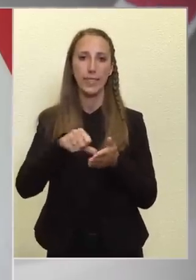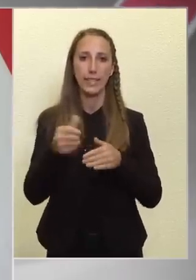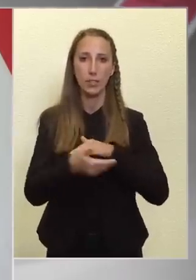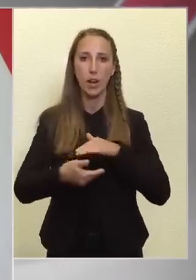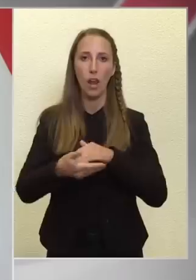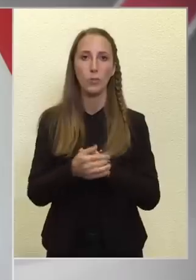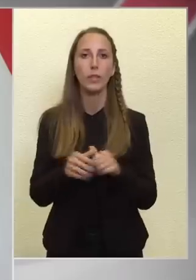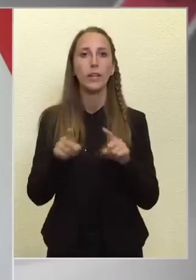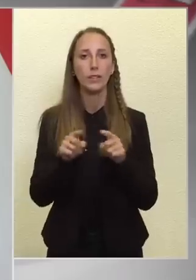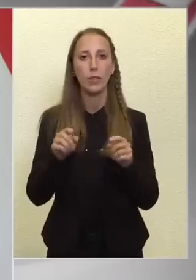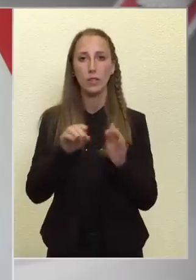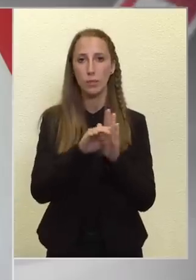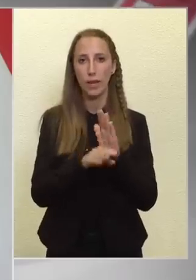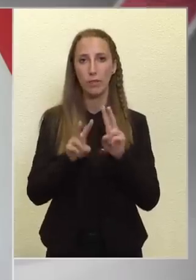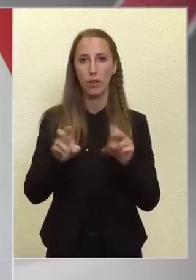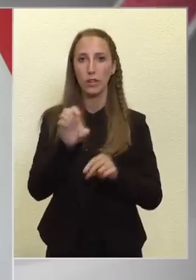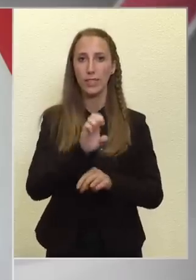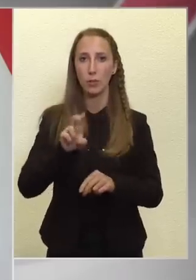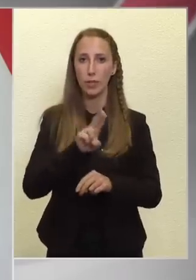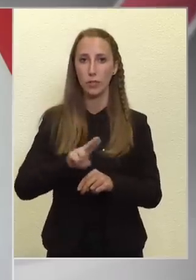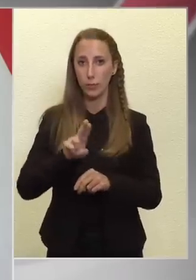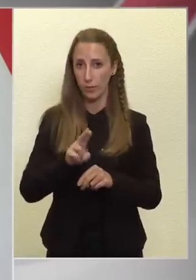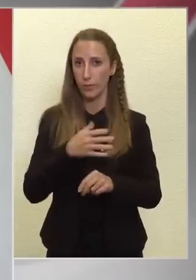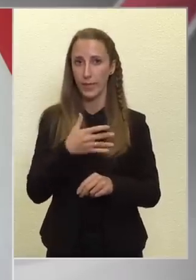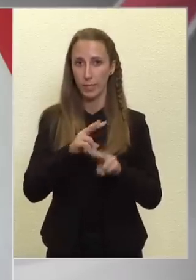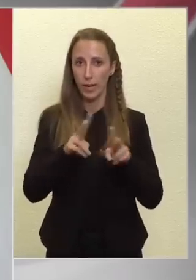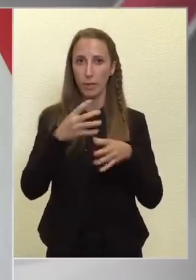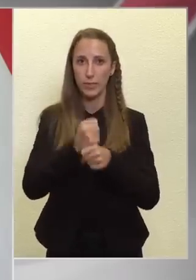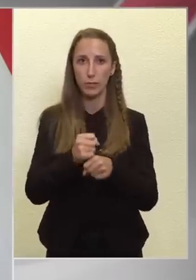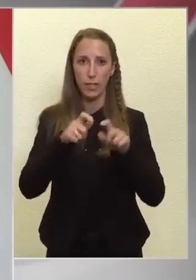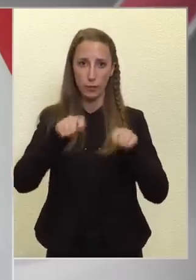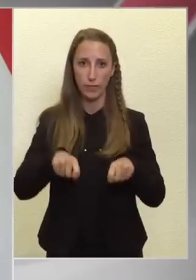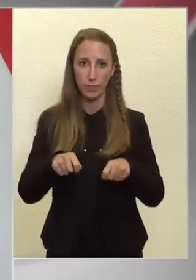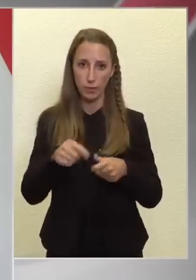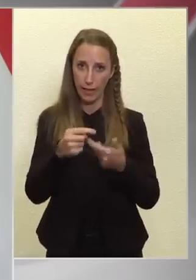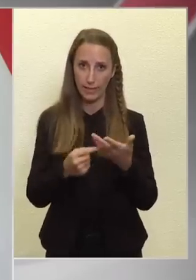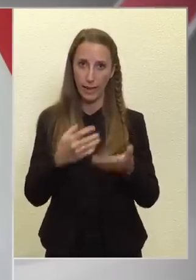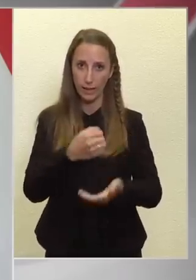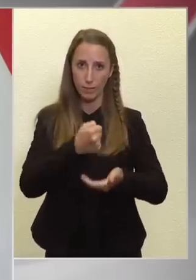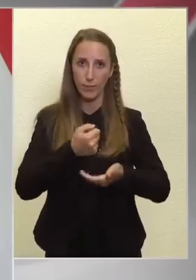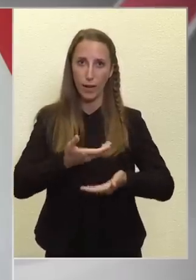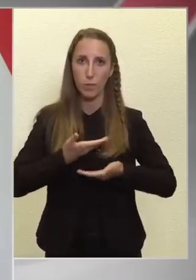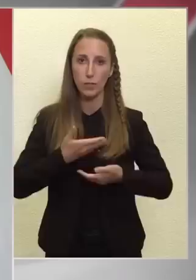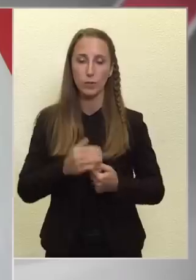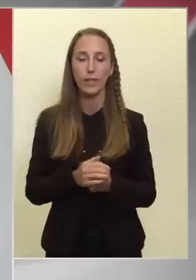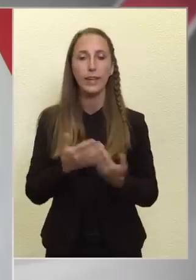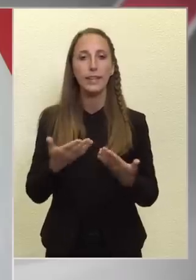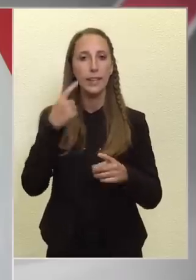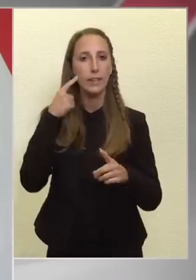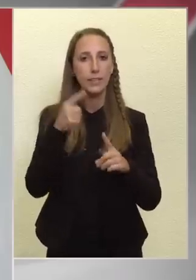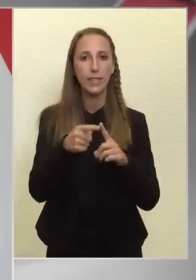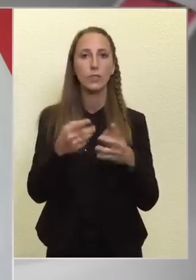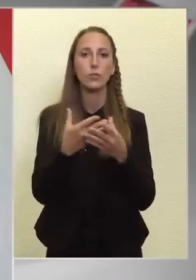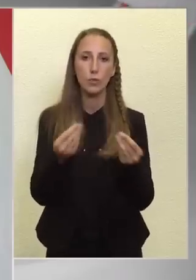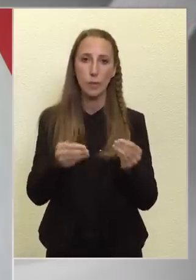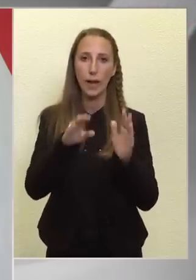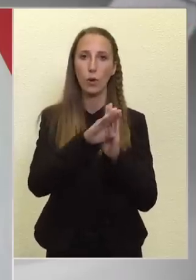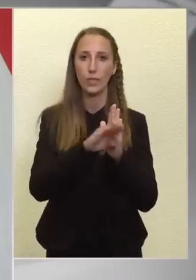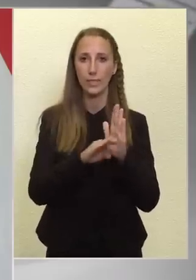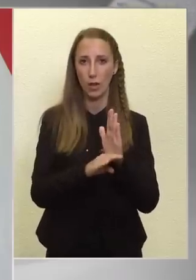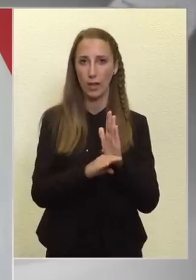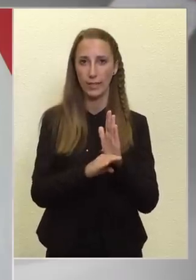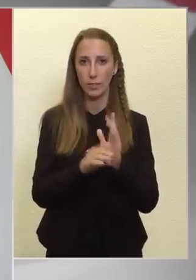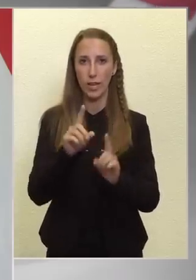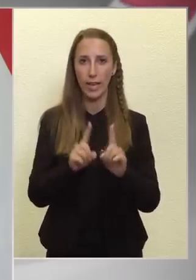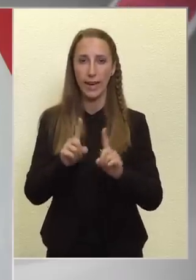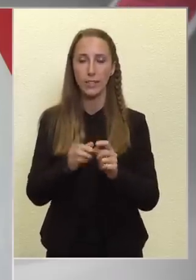olyan szabályok vannak az Európai Unióban, hogy mégis kell egy bizottsági döntésre, hogy ezeket megkaphassuk. Tehát a cél az az, hogy szűnjön meg a kondicionálatási helye lesz.